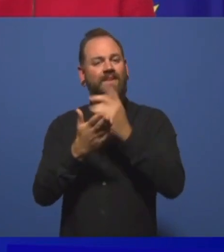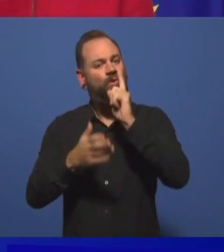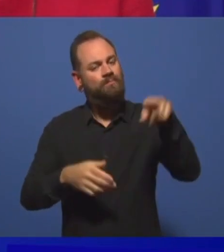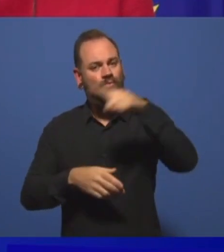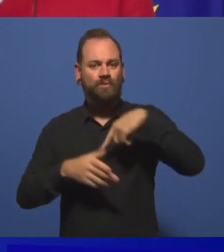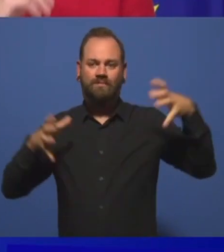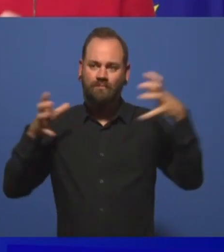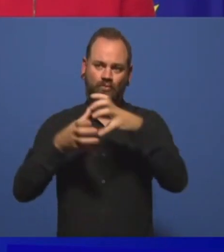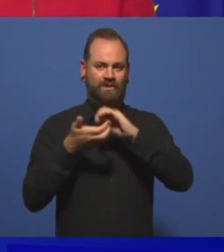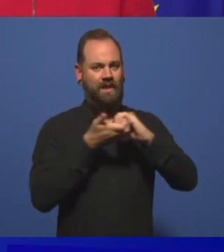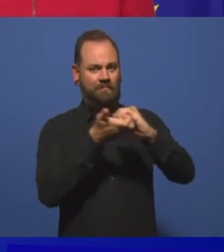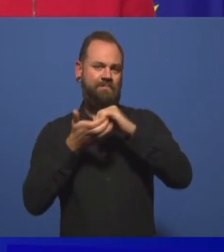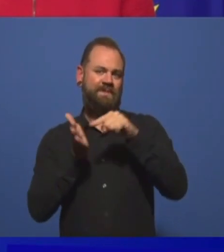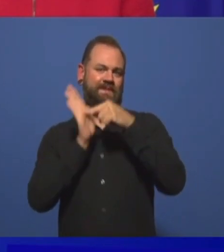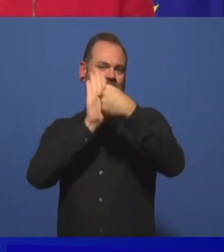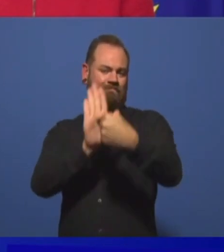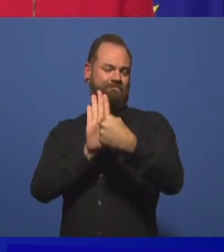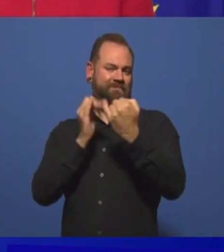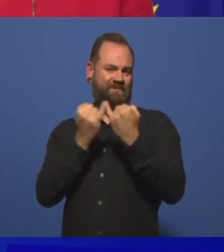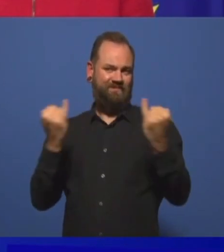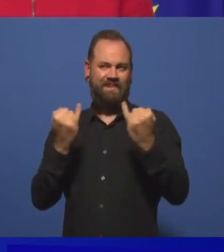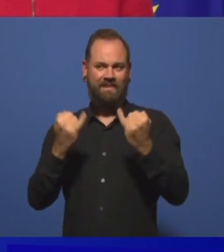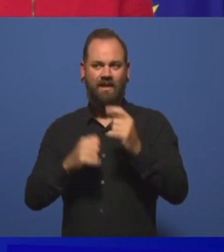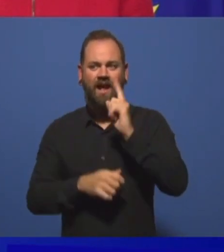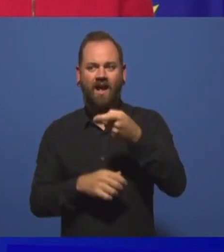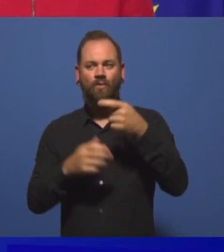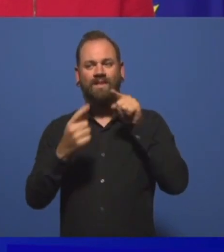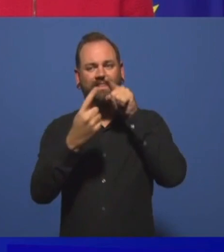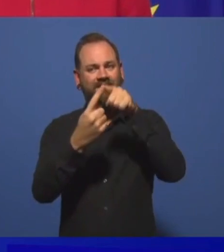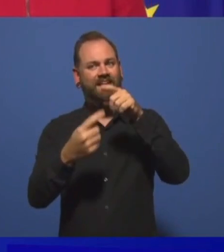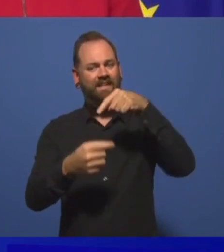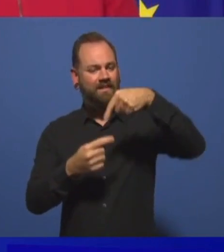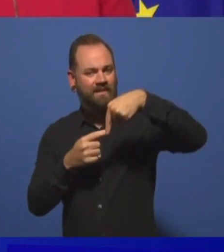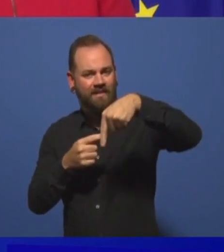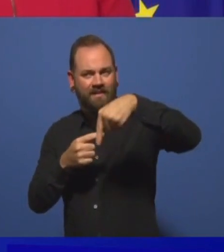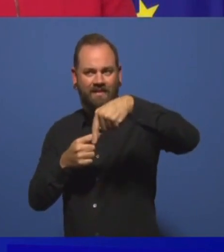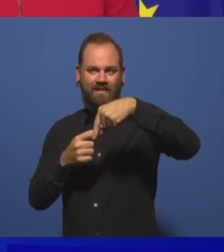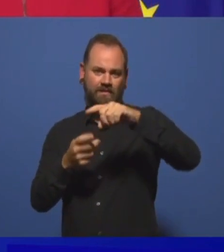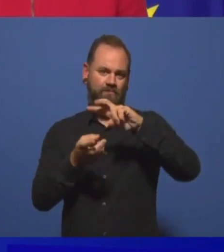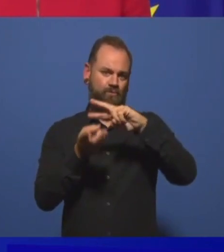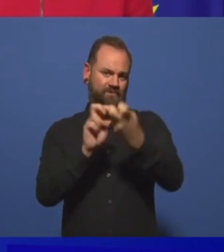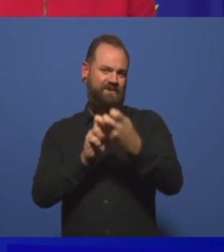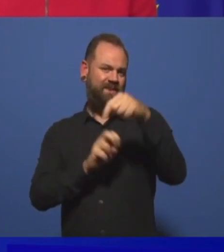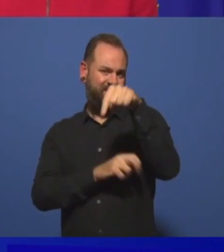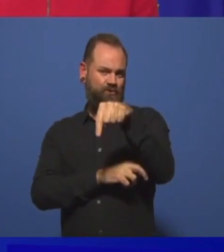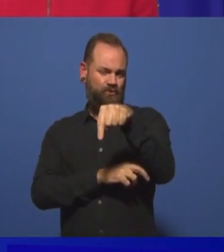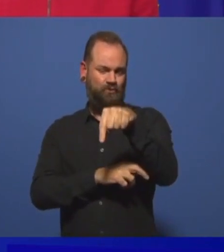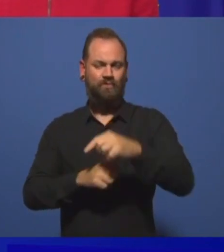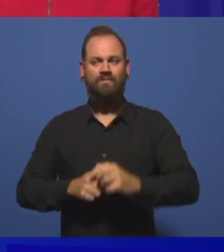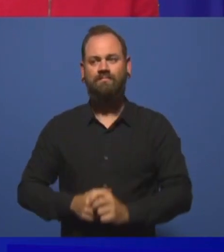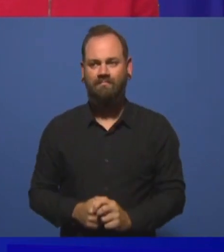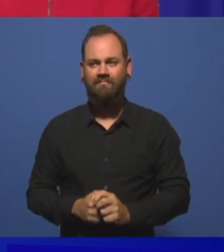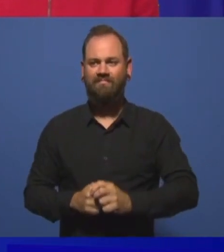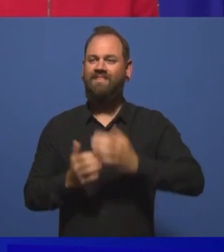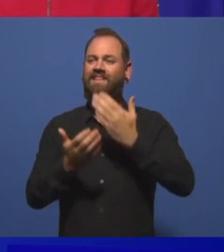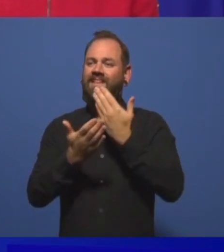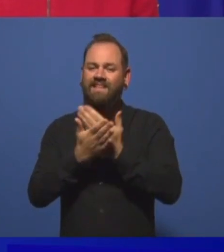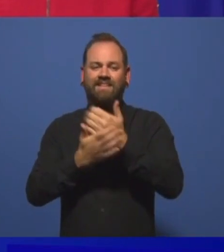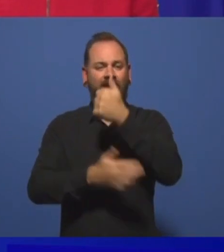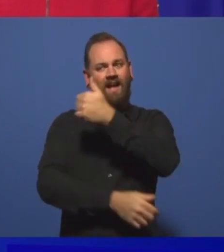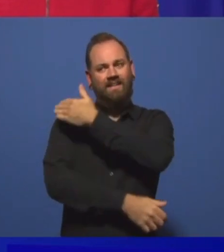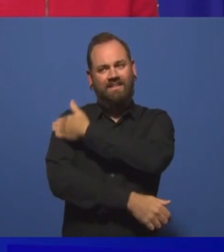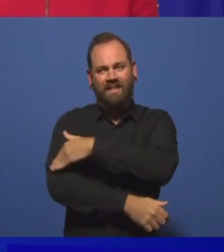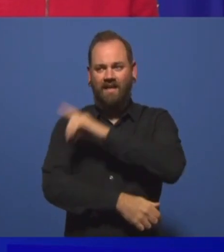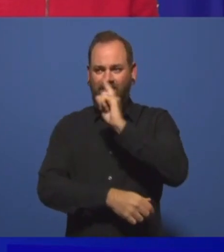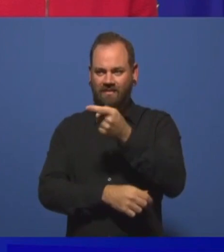Änderungen durchzusetzen. Das obliegt natürlich zum Teil den nationalen Befugnissen, aber